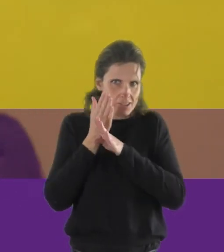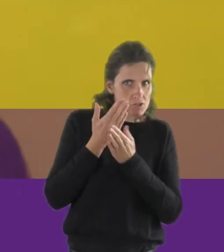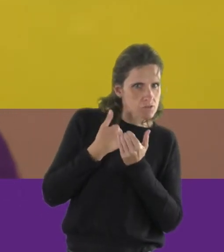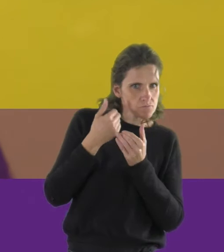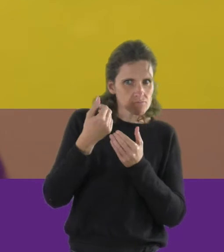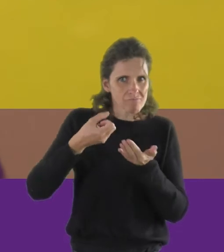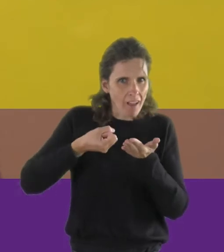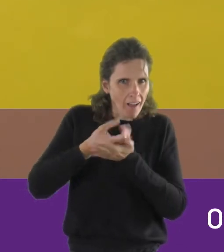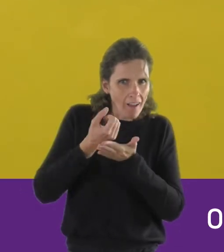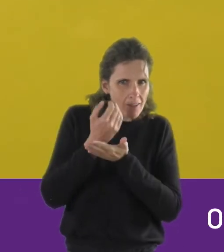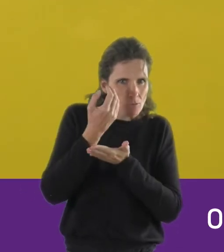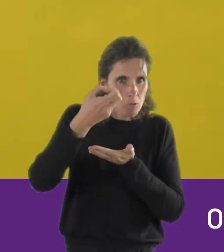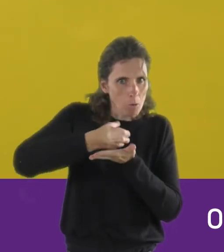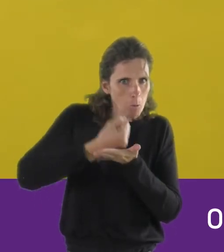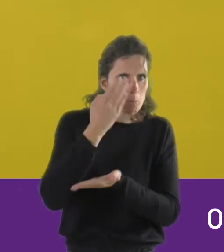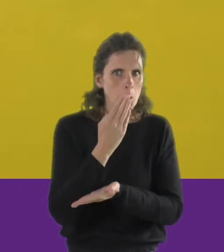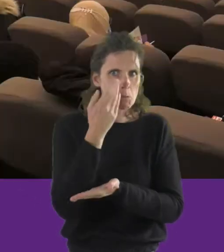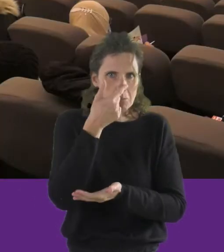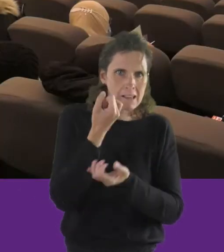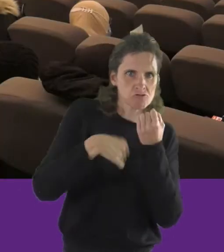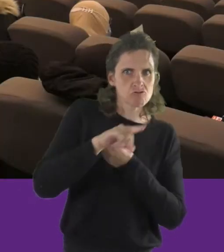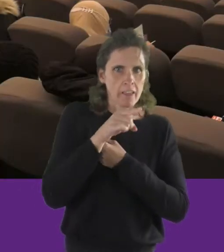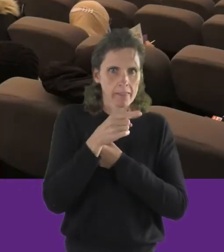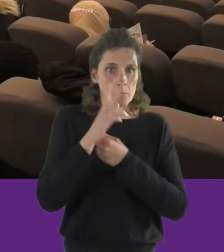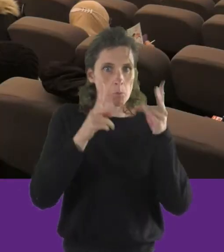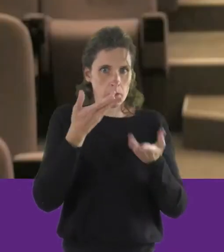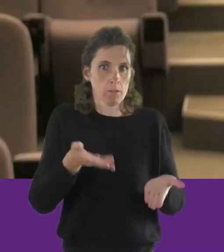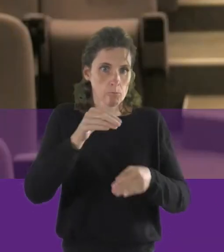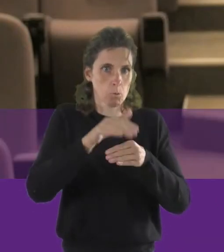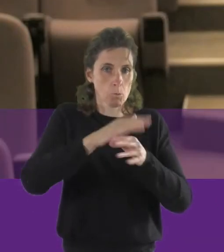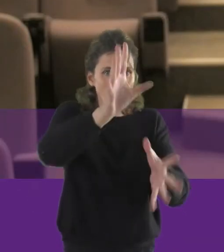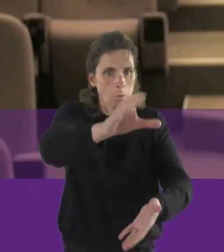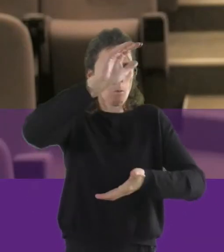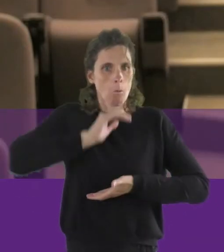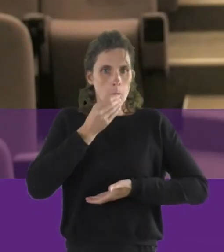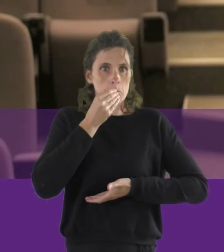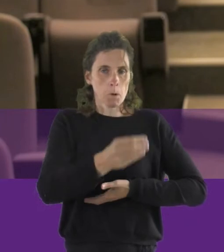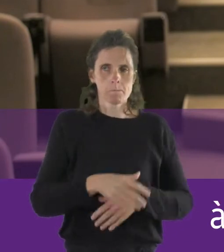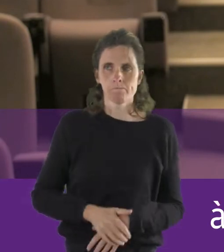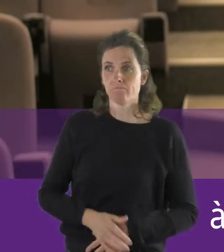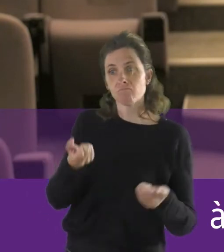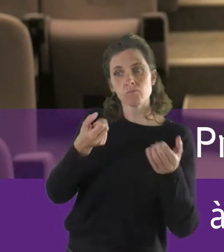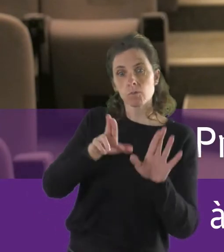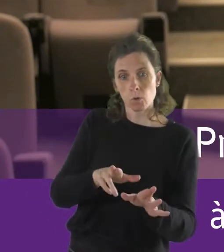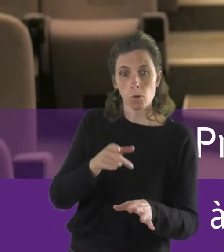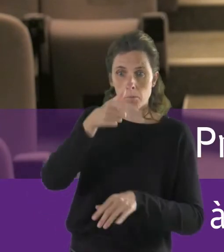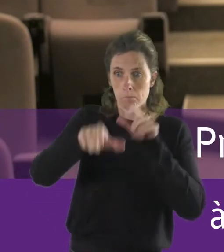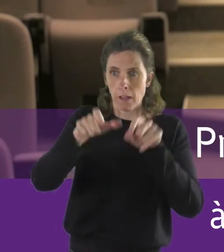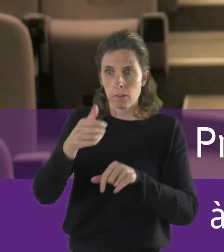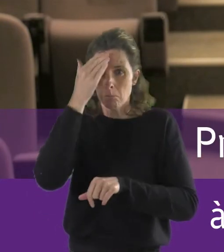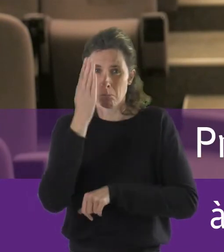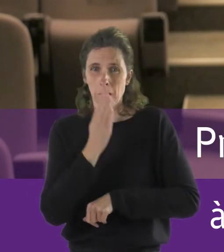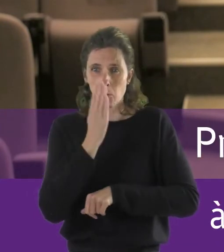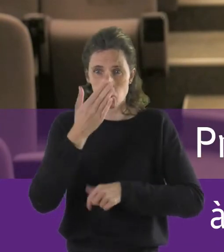dans un coin pour se dire « Ok, j'ai besoin d'infos, mais j'ose pas aller les demander. Peut-être qu'aujourd'hui j'aurai mes infos. » Je suis certain que ça va contribuer à ce que les